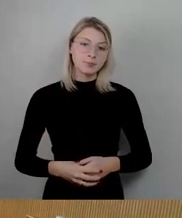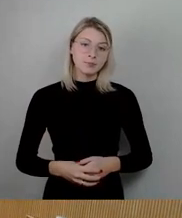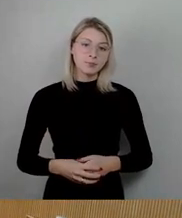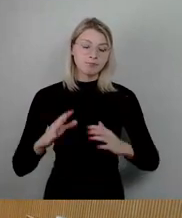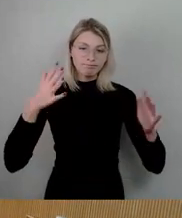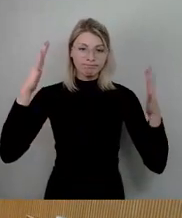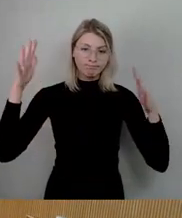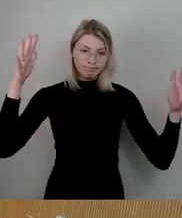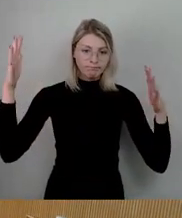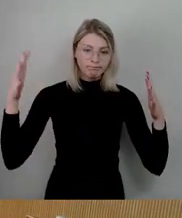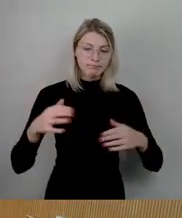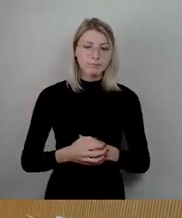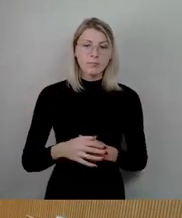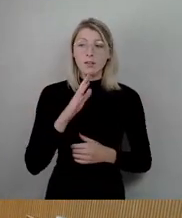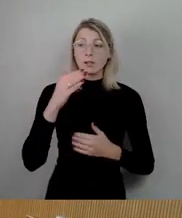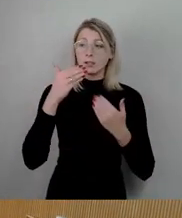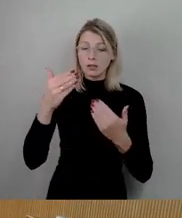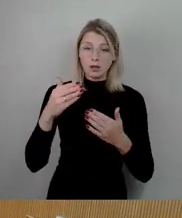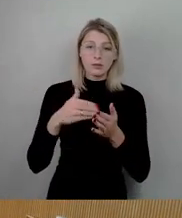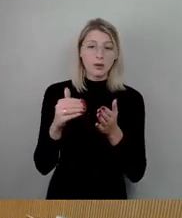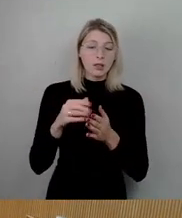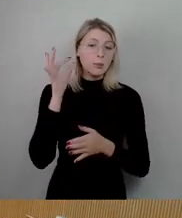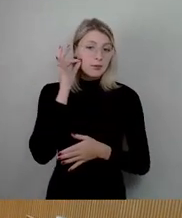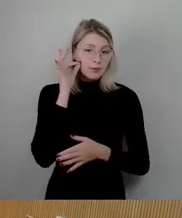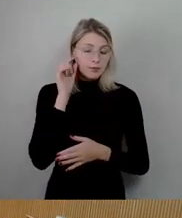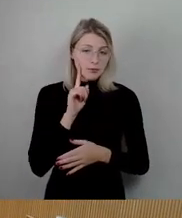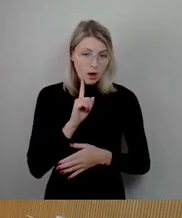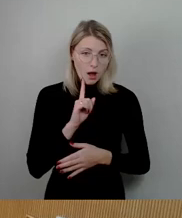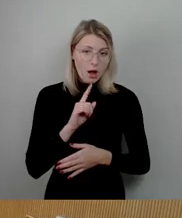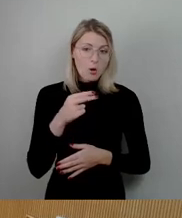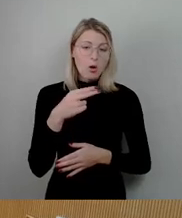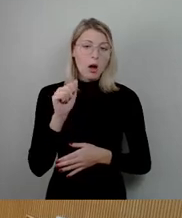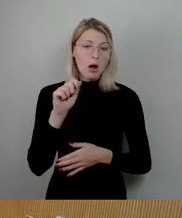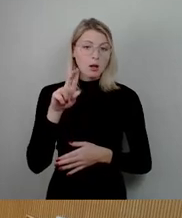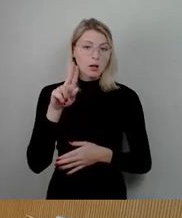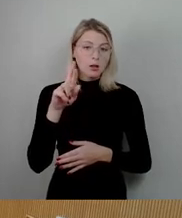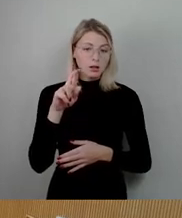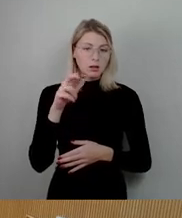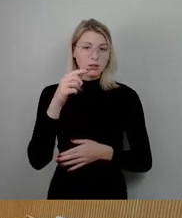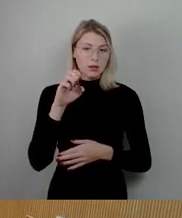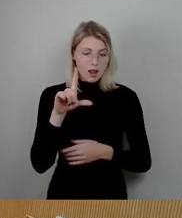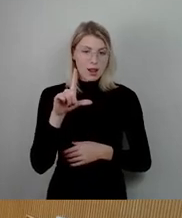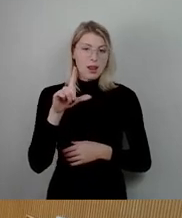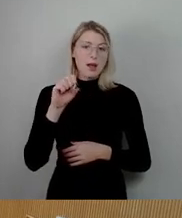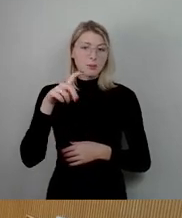Vielen Dank und dann machen wir mit, Frau Hartl, weiter SPD-Fraktion, was Ihren Antrag angeht.